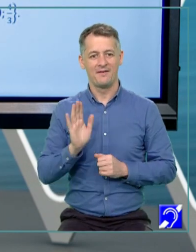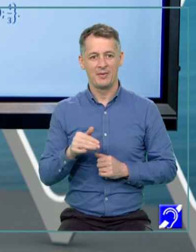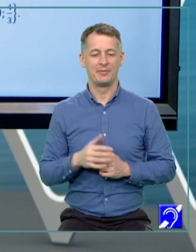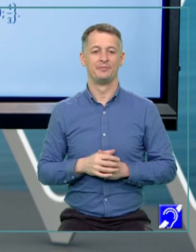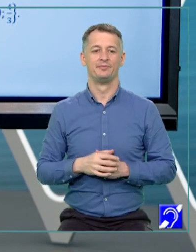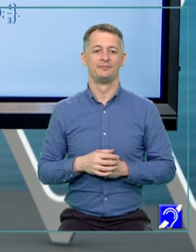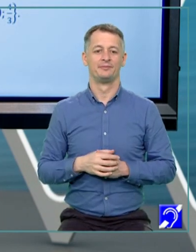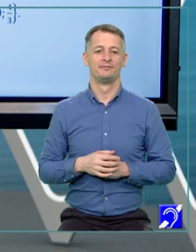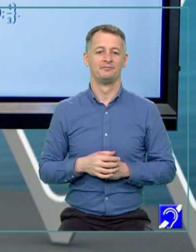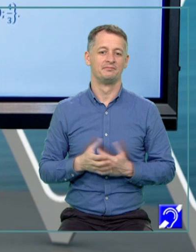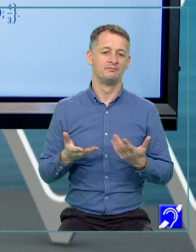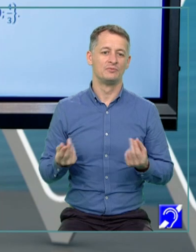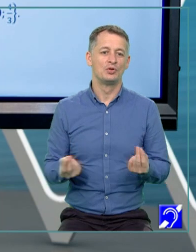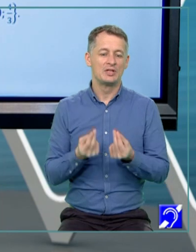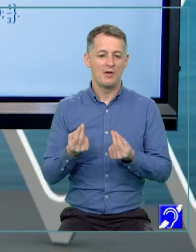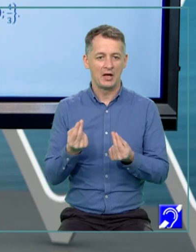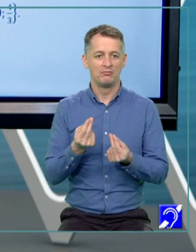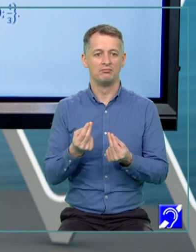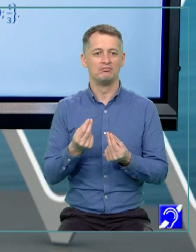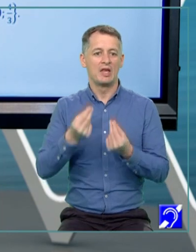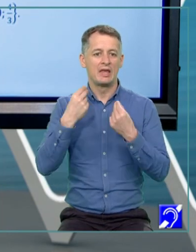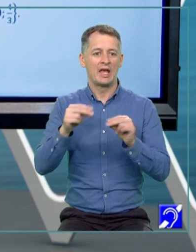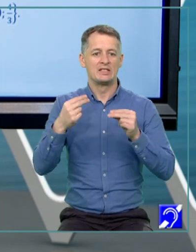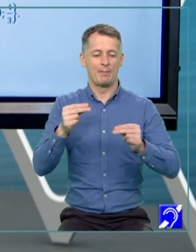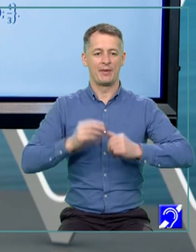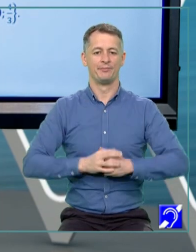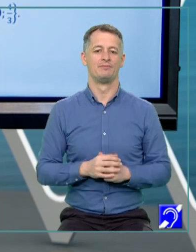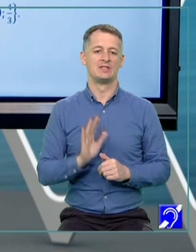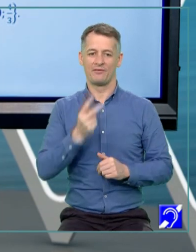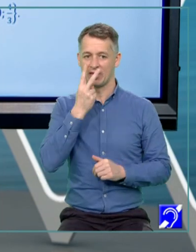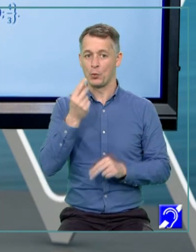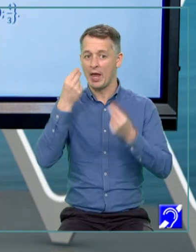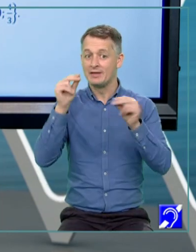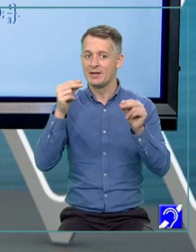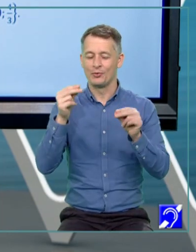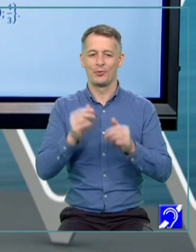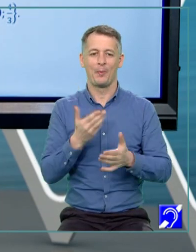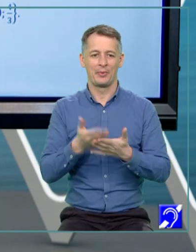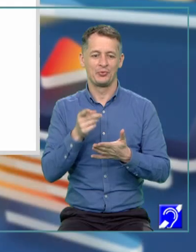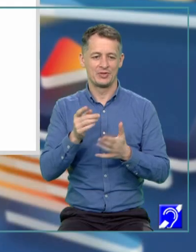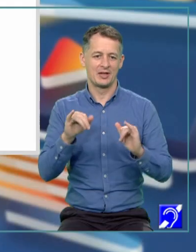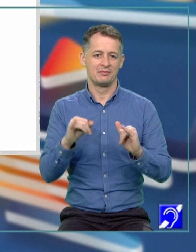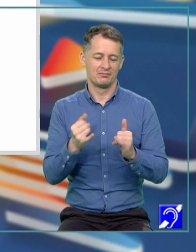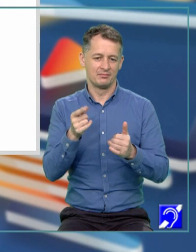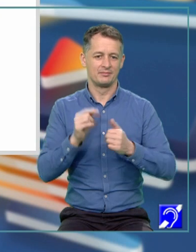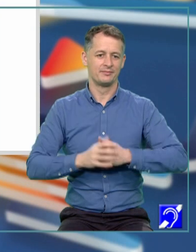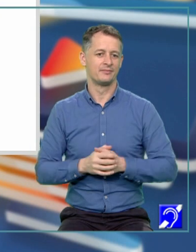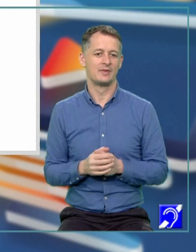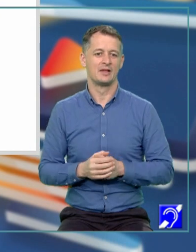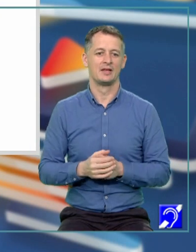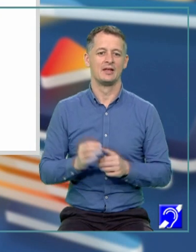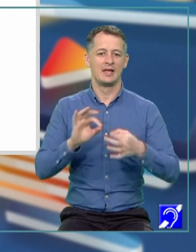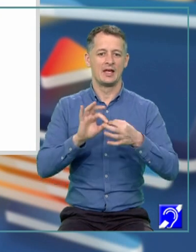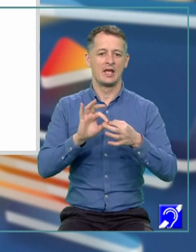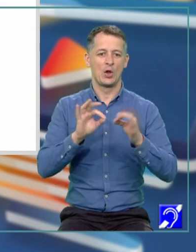câteva exemple și să vedem un exemplu în cazul acesta particular. Ecuația minus 3X